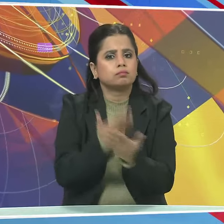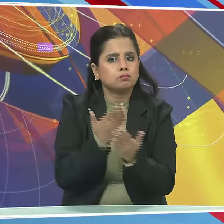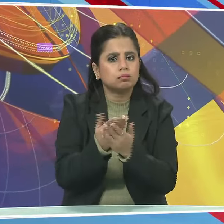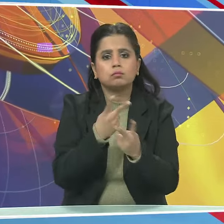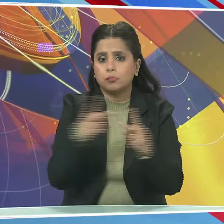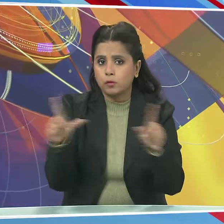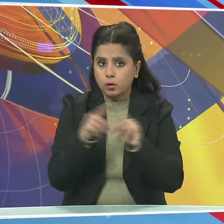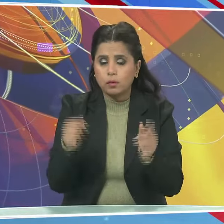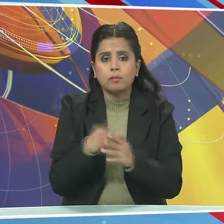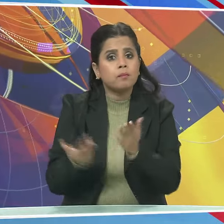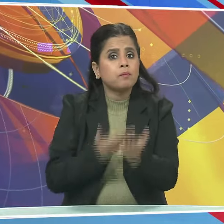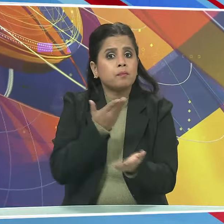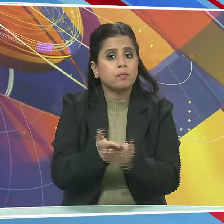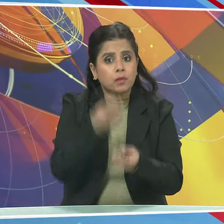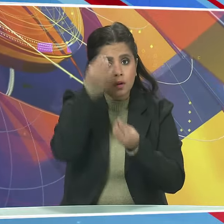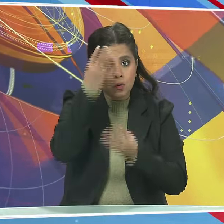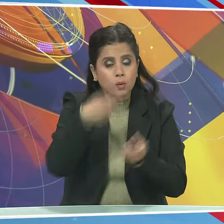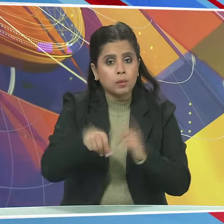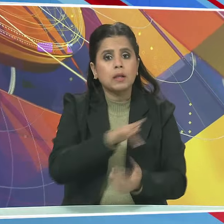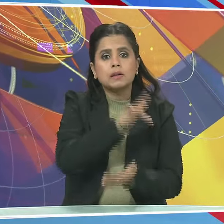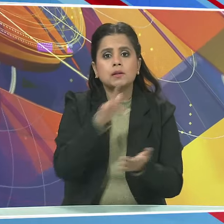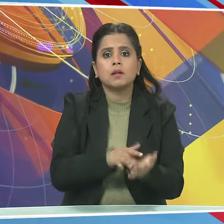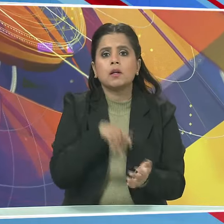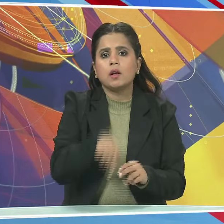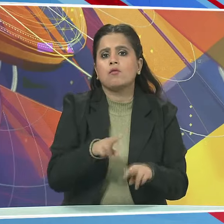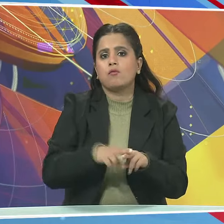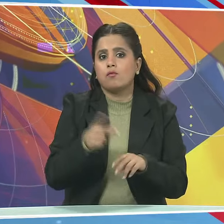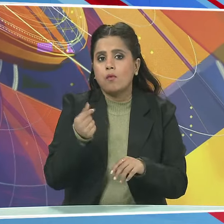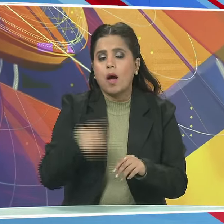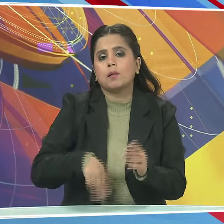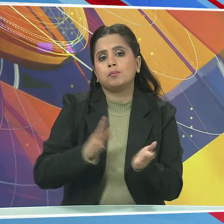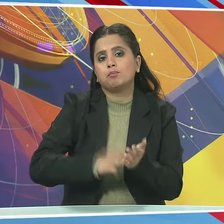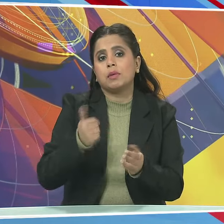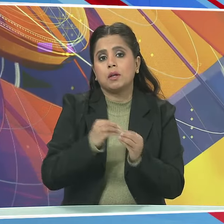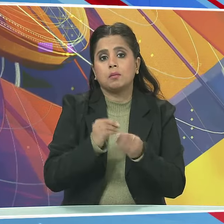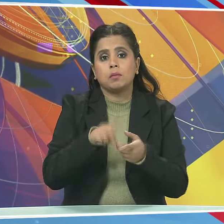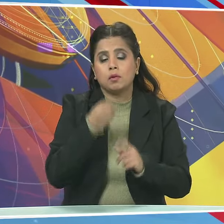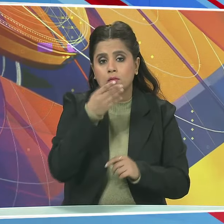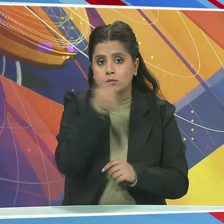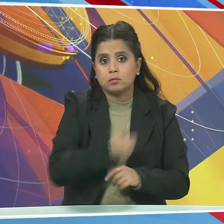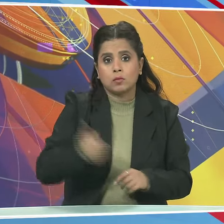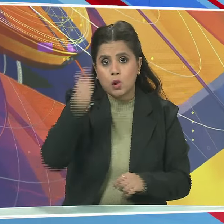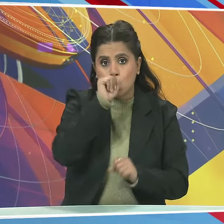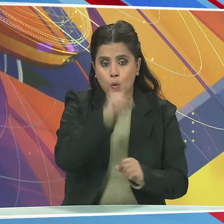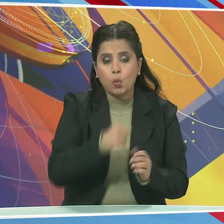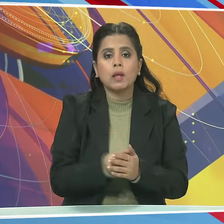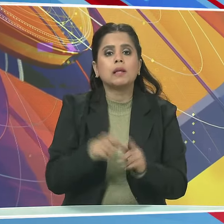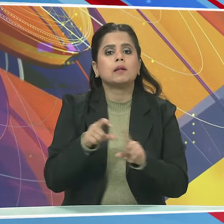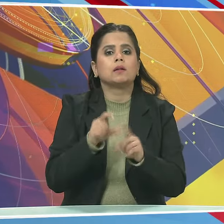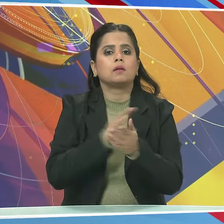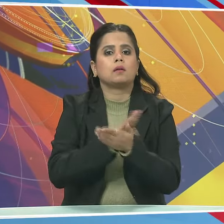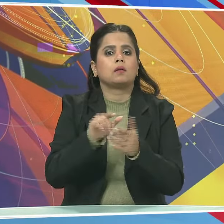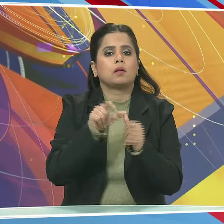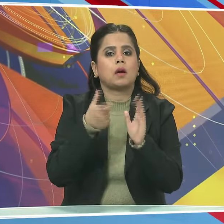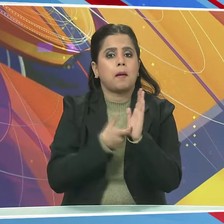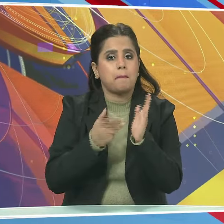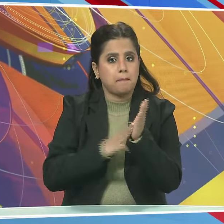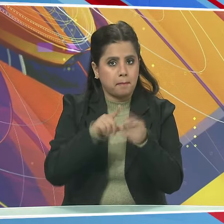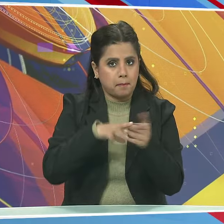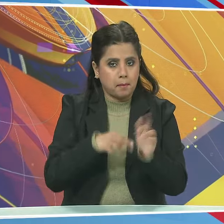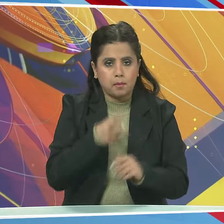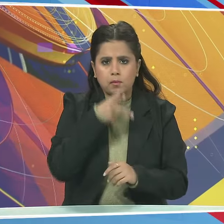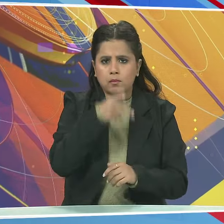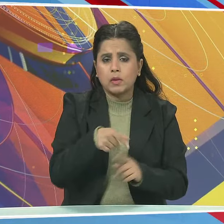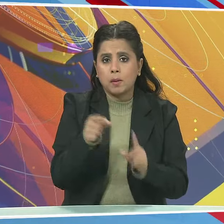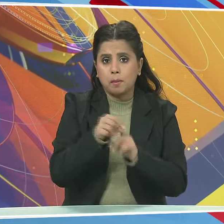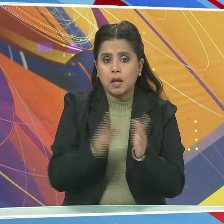प्रस्ताफ की जानकारी देते हुए केंद्रिय वित्य अबं भाजपा की वरिशनेता धर्मेन प्रधान ने बताया कि